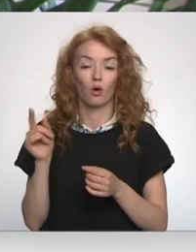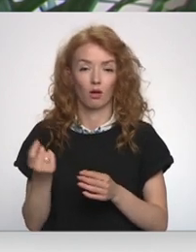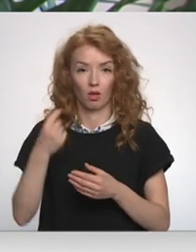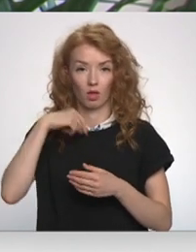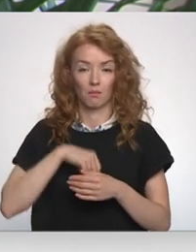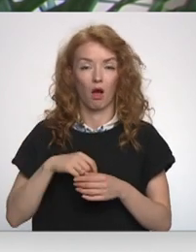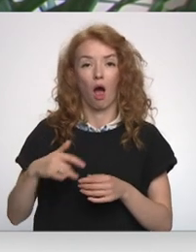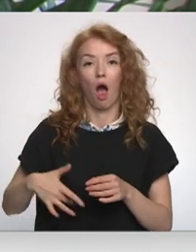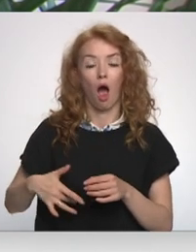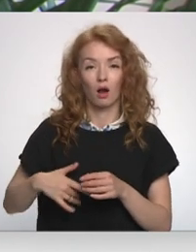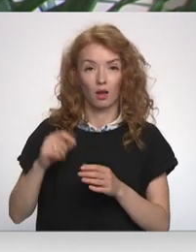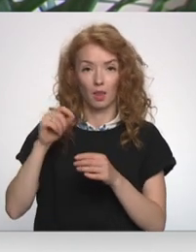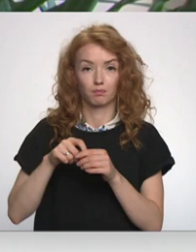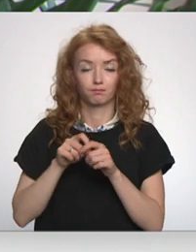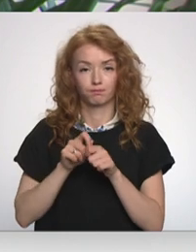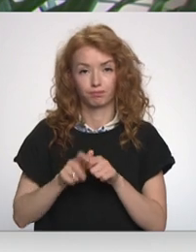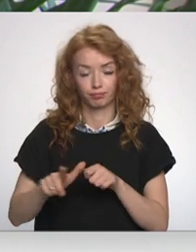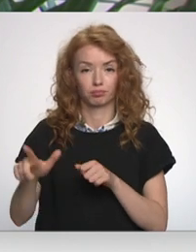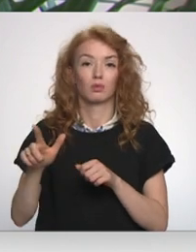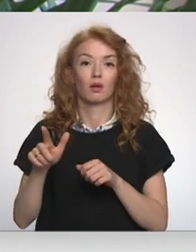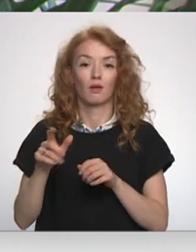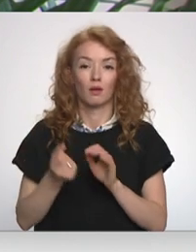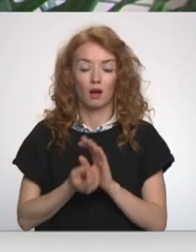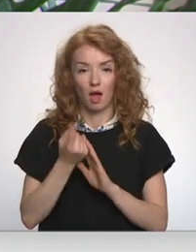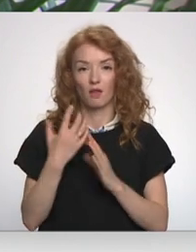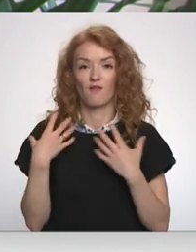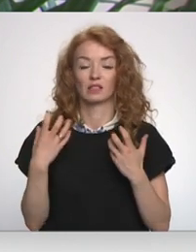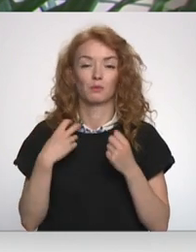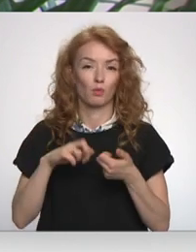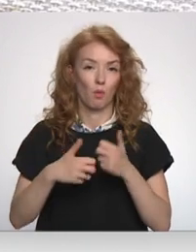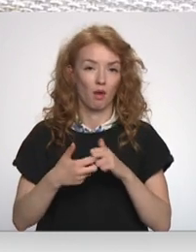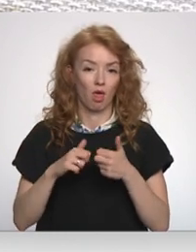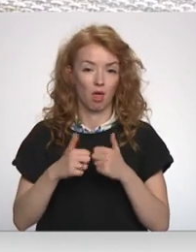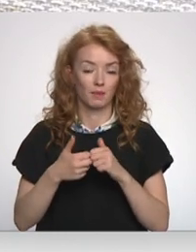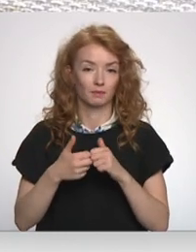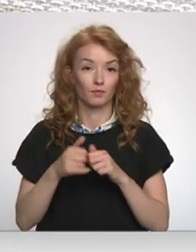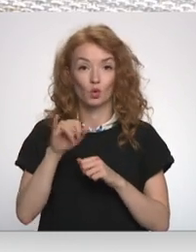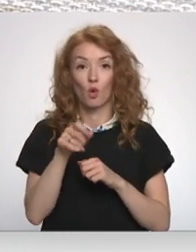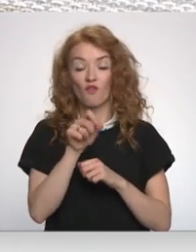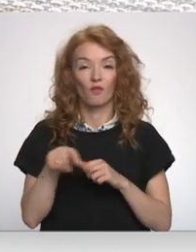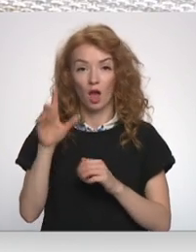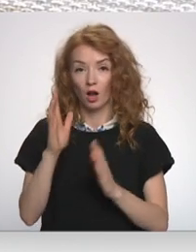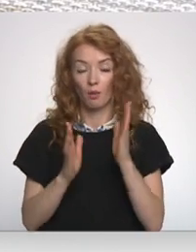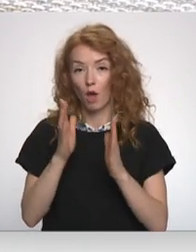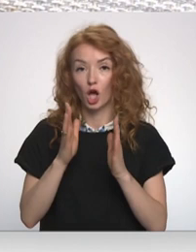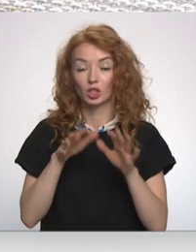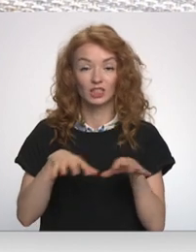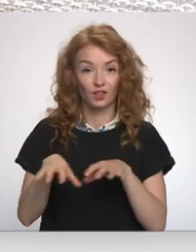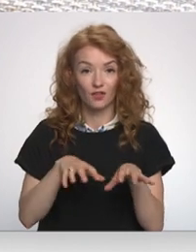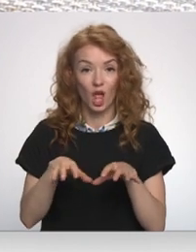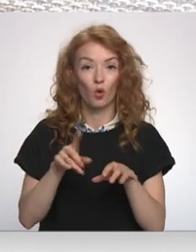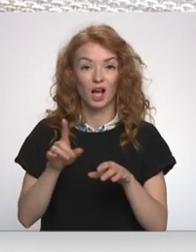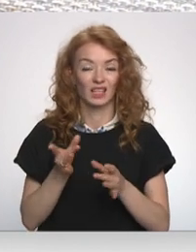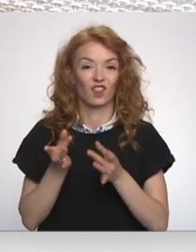saknās un pēc kādu laiku var izrēstīt neatgrieznisks veselības problēmas. Jo vairāk mežā ir meža dzīvnieku, kas ir